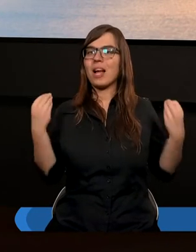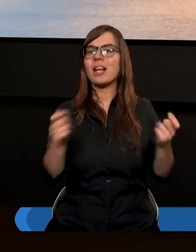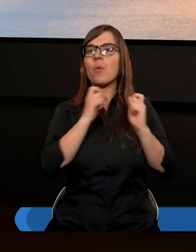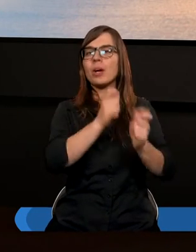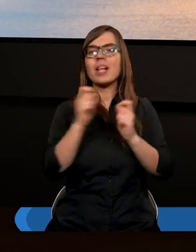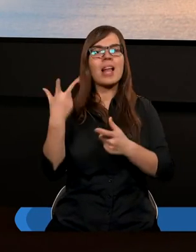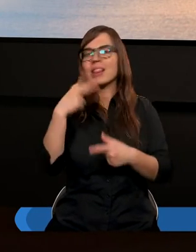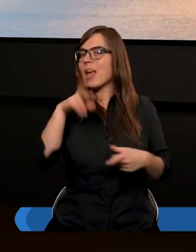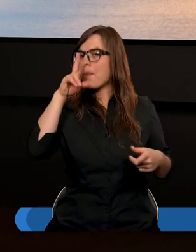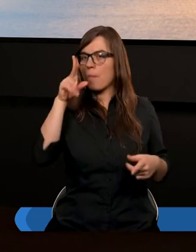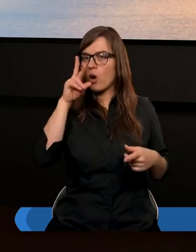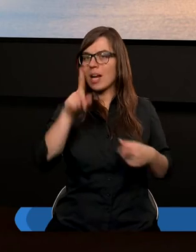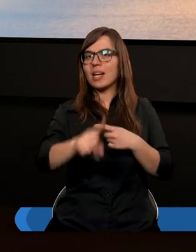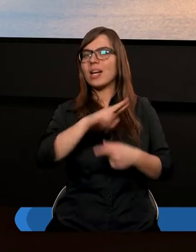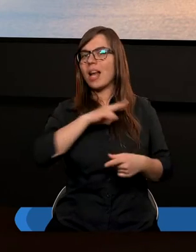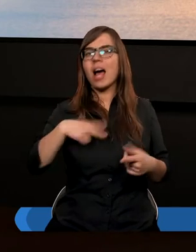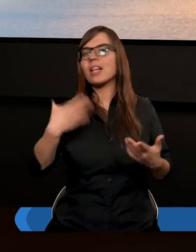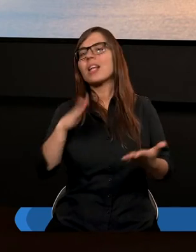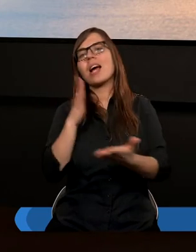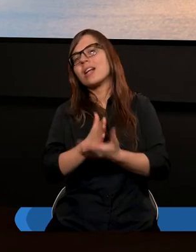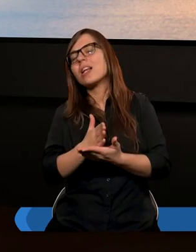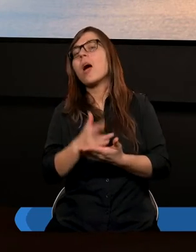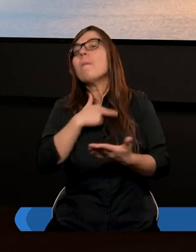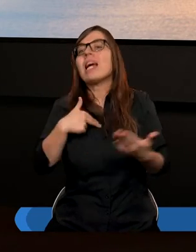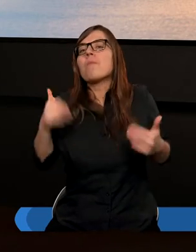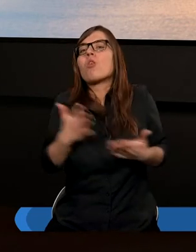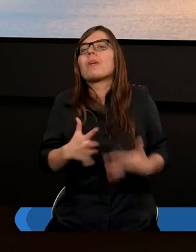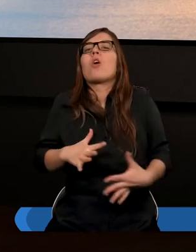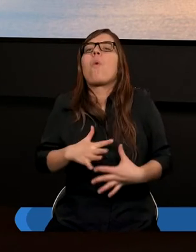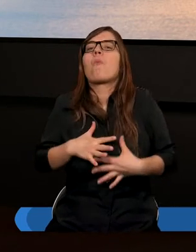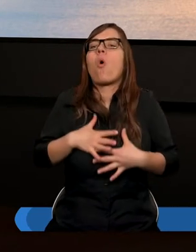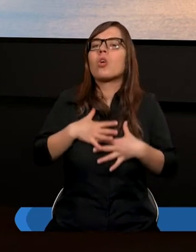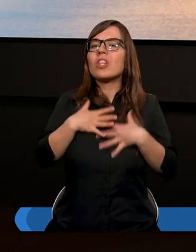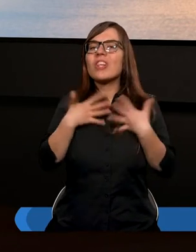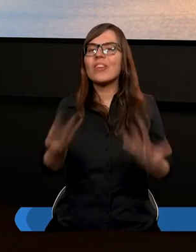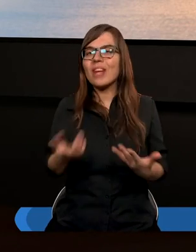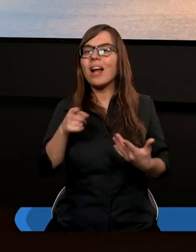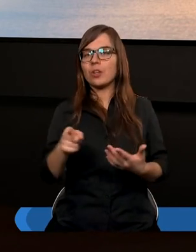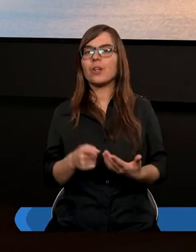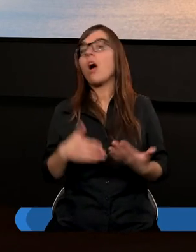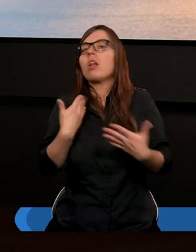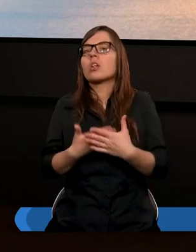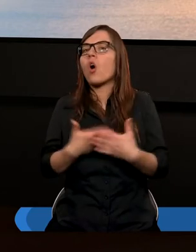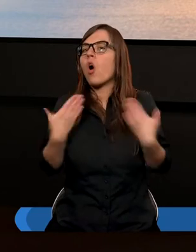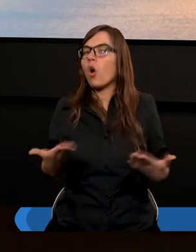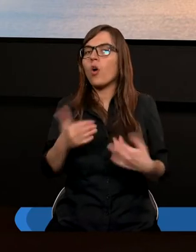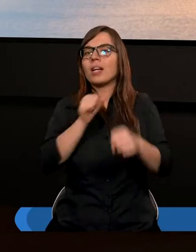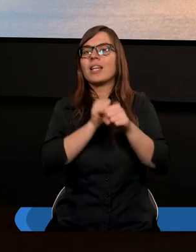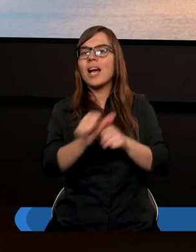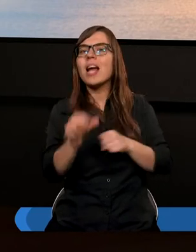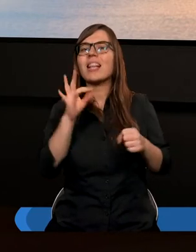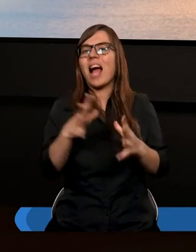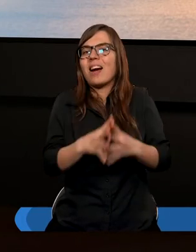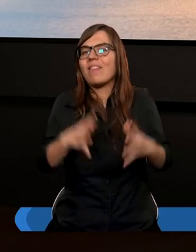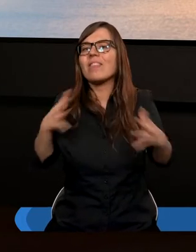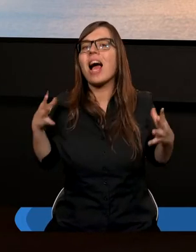dary, niepojęte dla nas, możemy je tylko podziwiać, to skoro jesteśmy tak